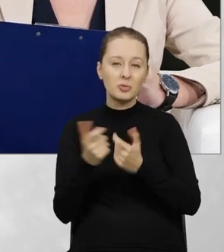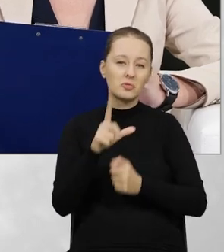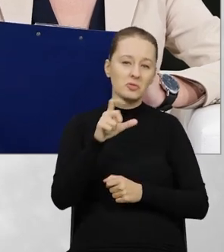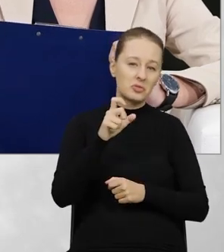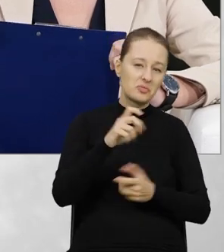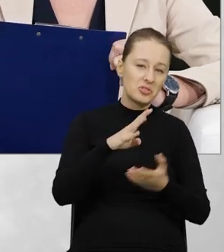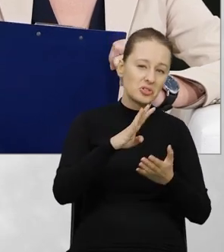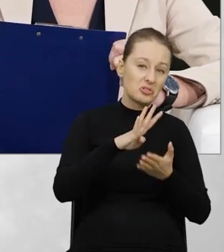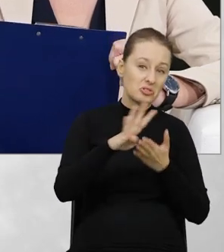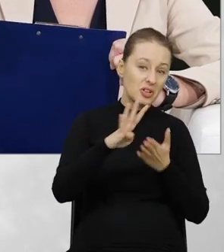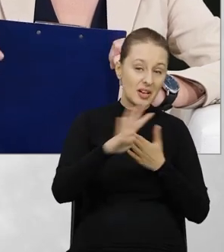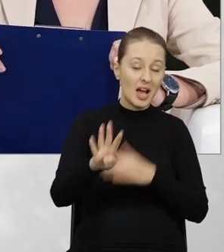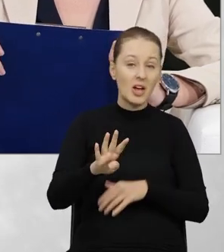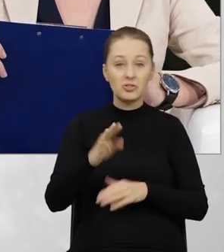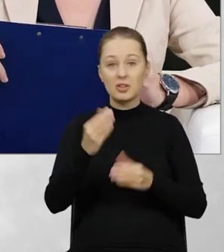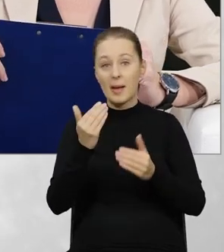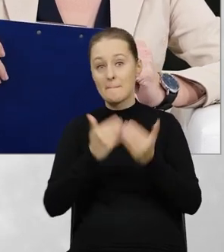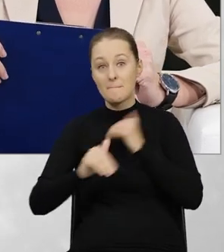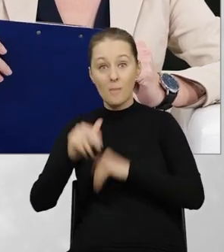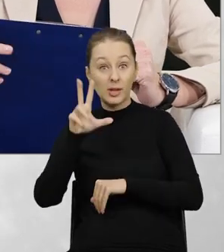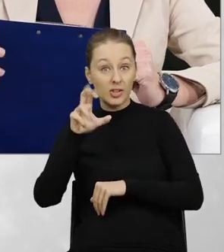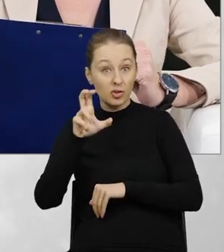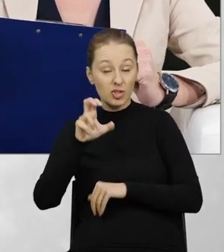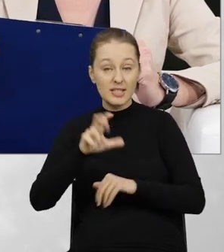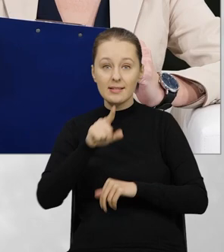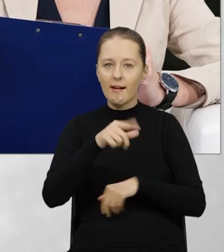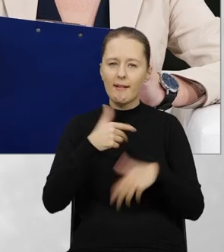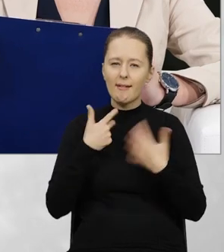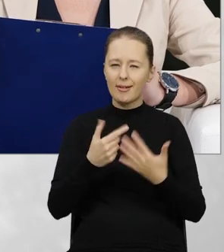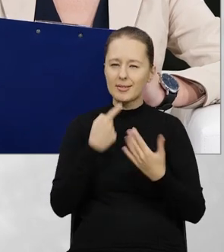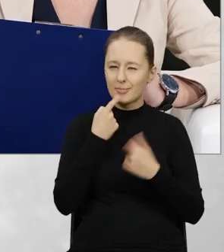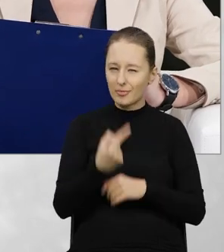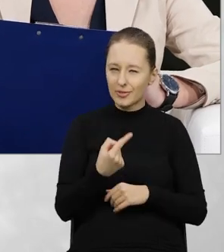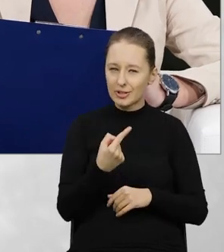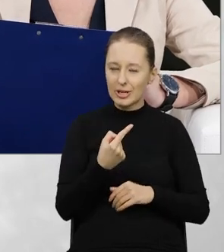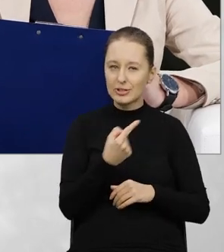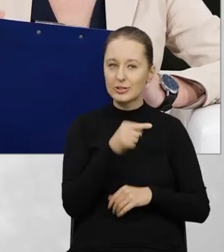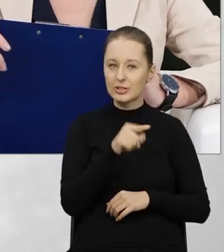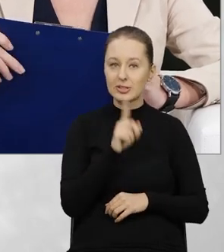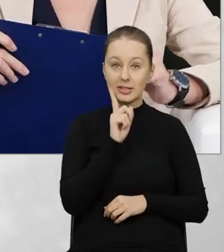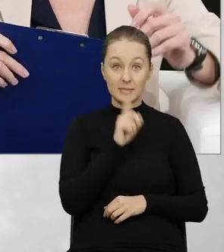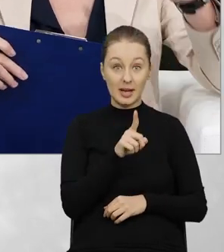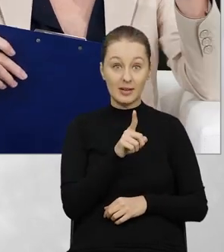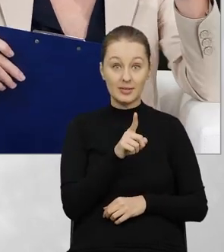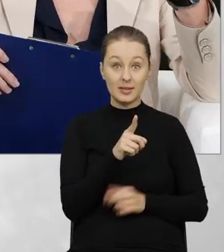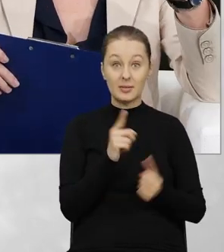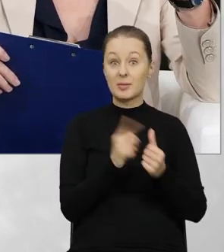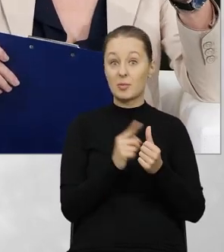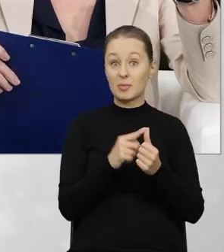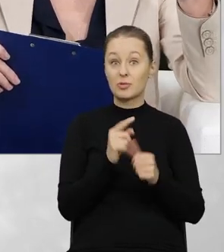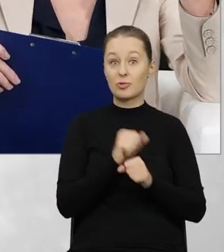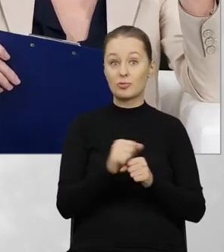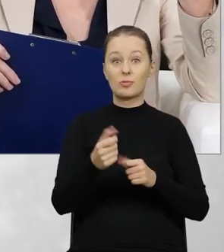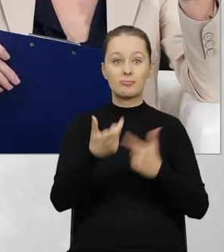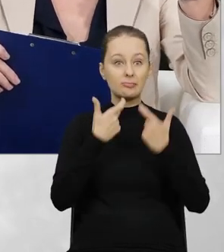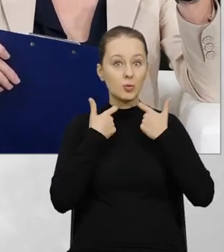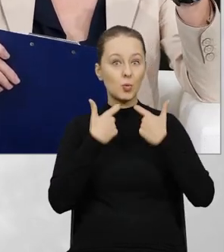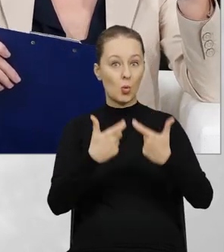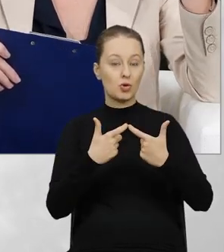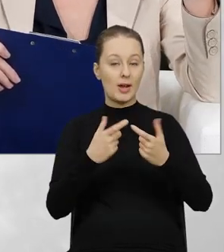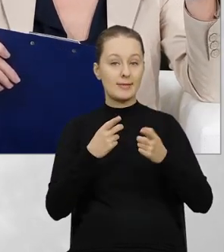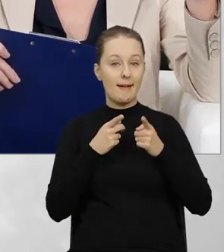218, 214, czy też ponad 300, ale chciałabym tutaj podkreślić, że w zasadzie to jest, po pierwsze to są